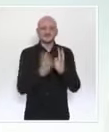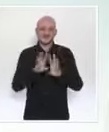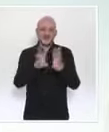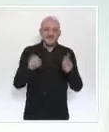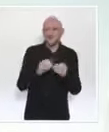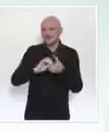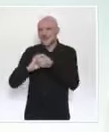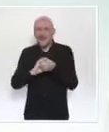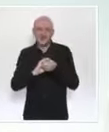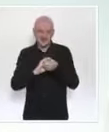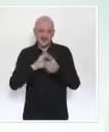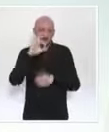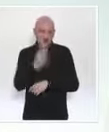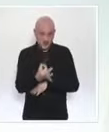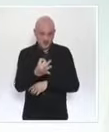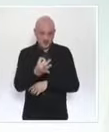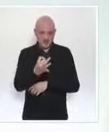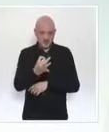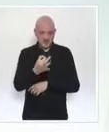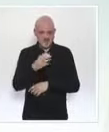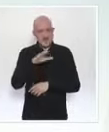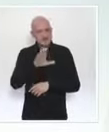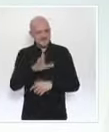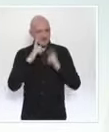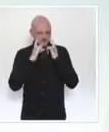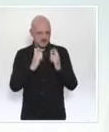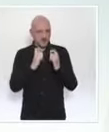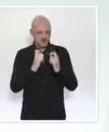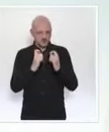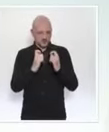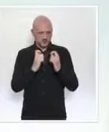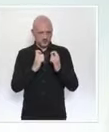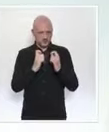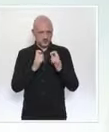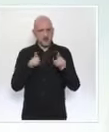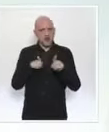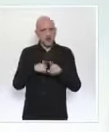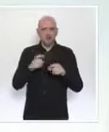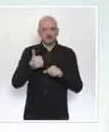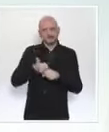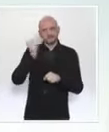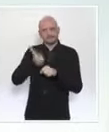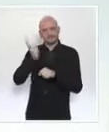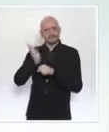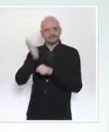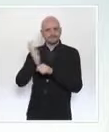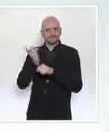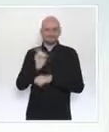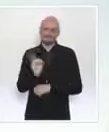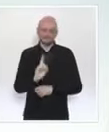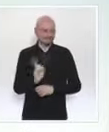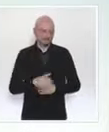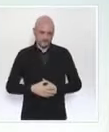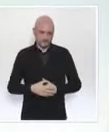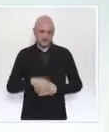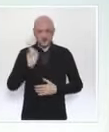ne veut pas dire que nous pourrons fêter Noël ou Nouvel An comme les années précédentes. Il nous faudra respecter les gestes